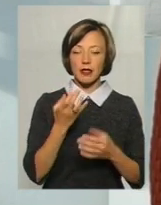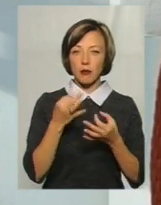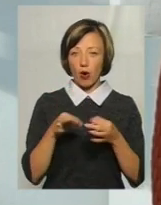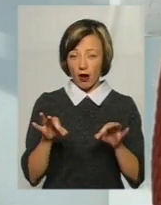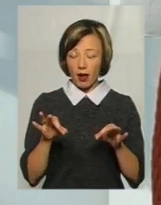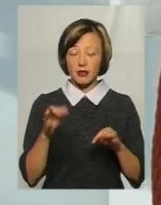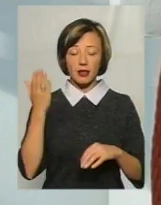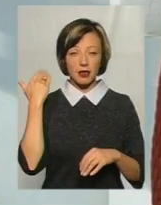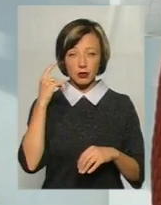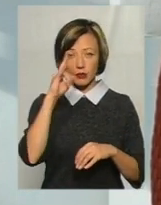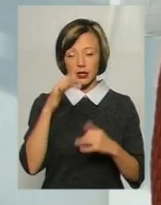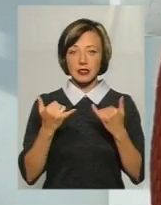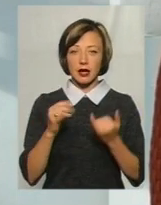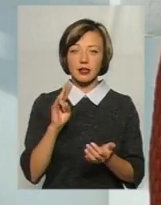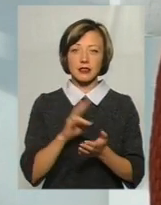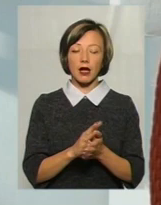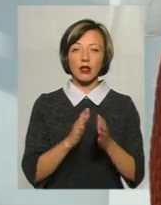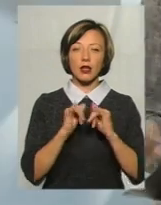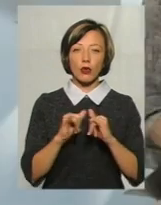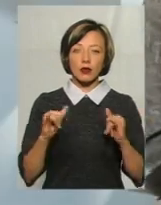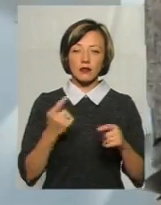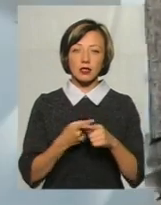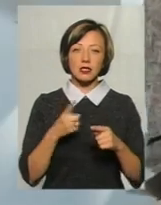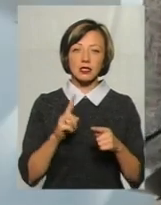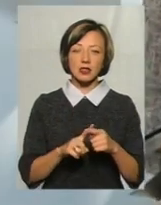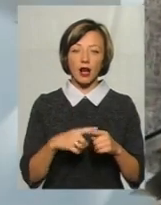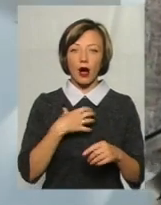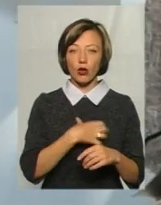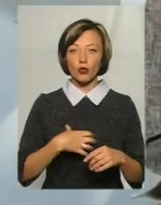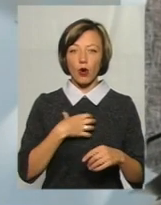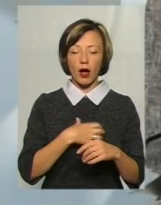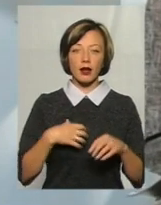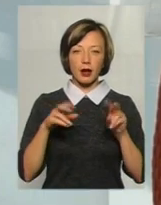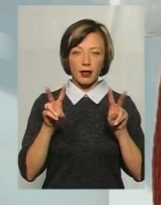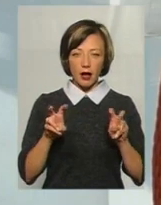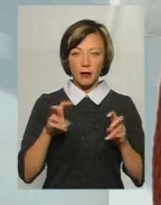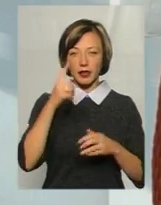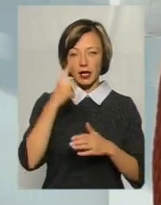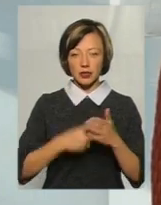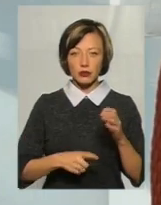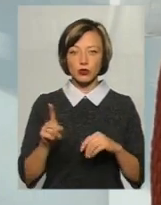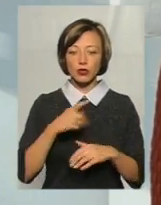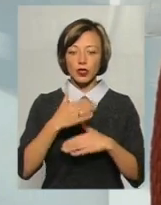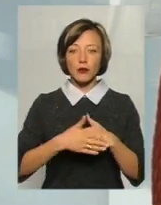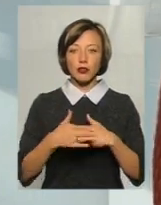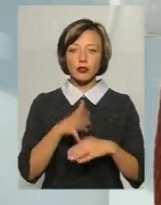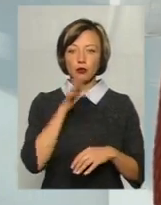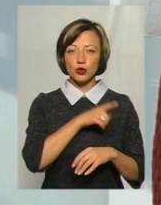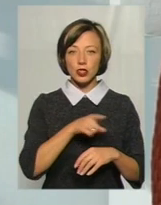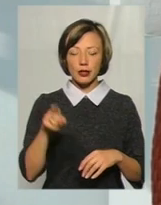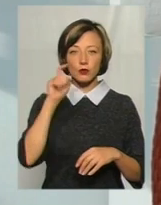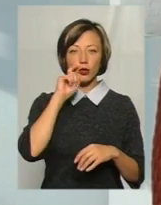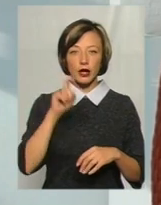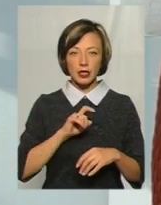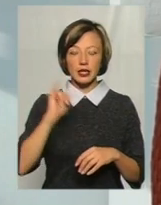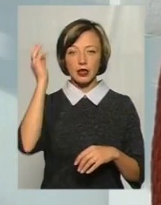зараз сталий розвиток – це є надзвичайно актуальна тема. І надіюсь, що на найближчому часі і в Україні,